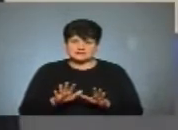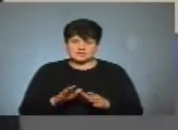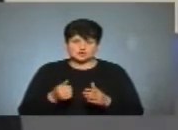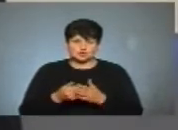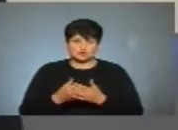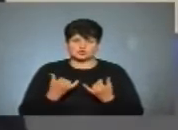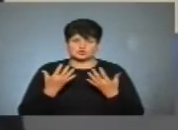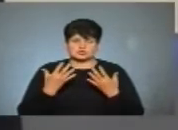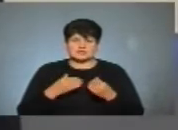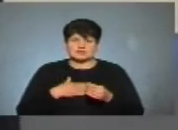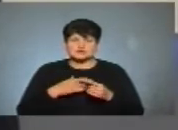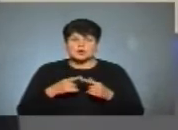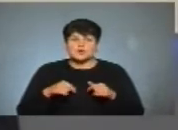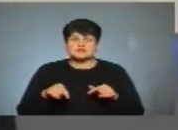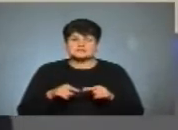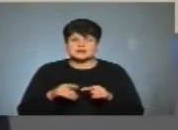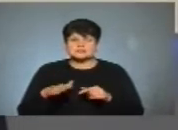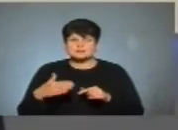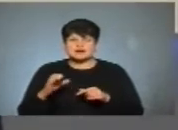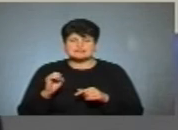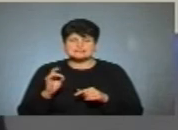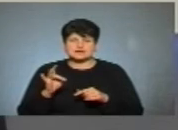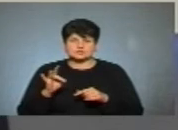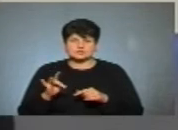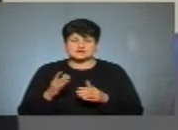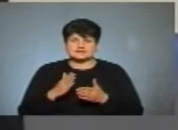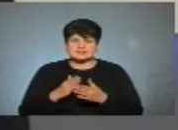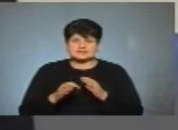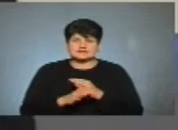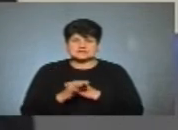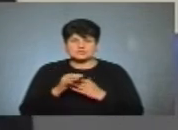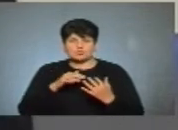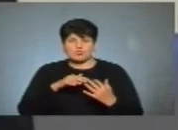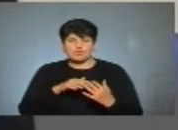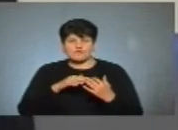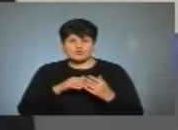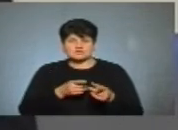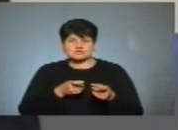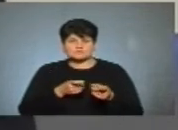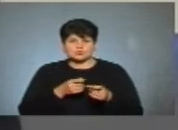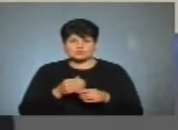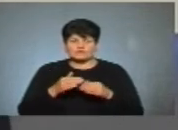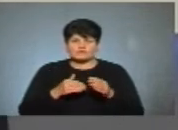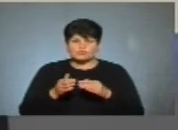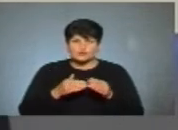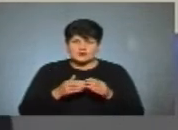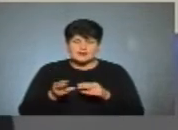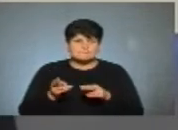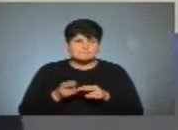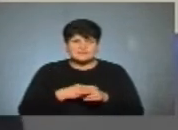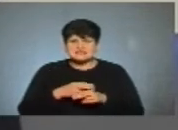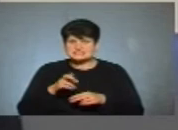організація «Правий сектор» перебуває на Східному фронті і зі зброєю в руках без